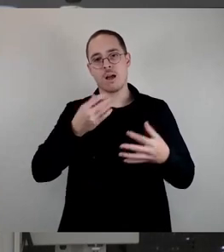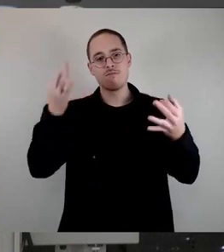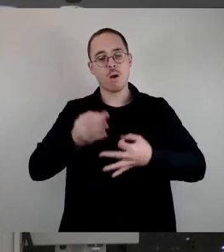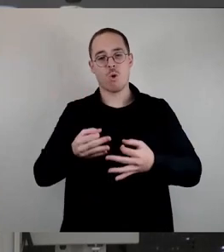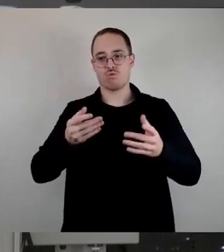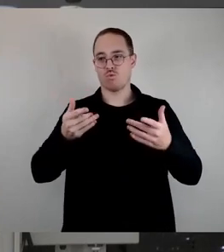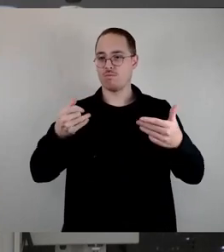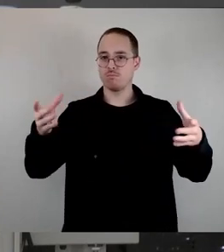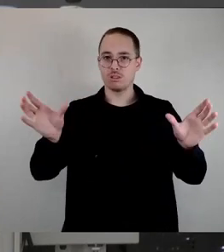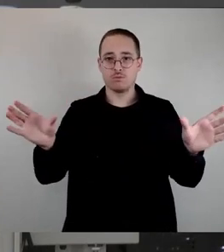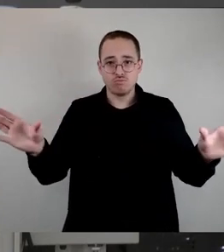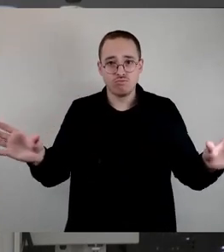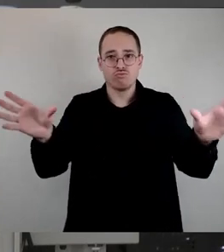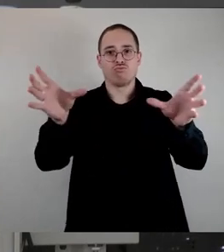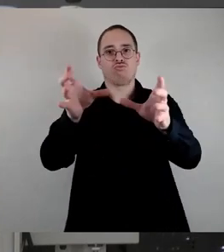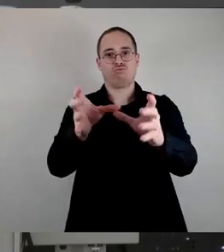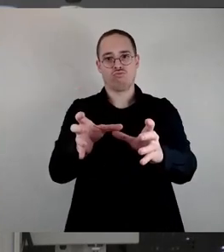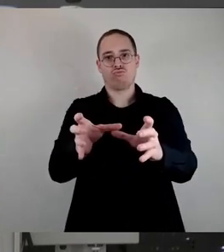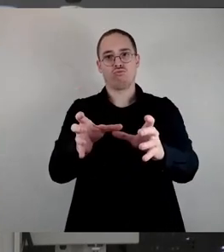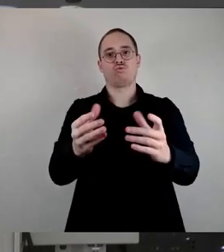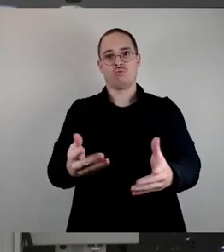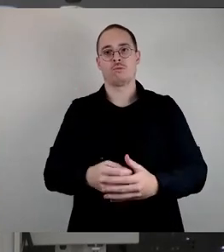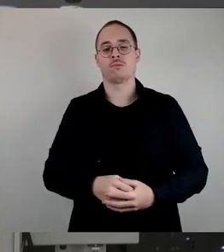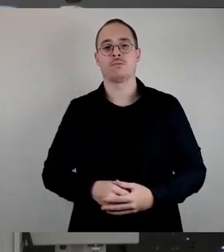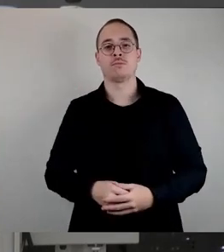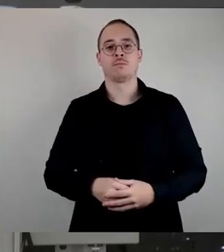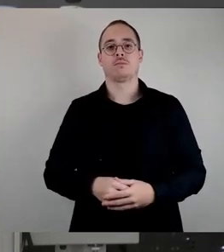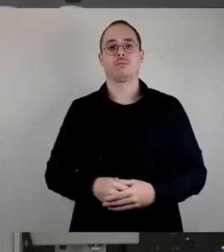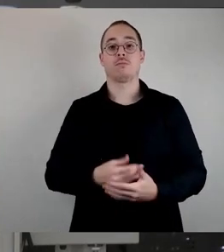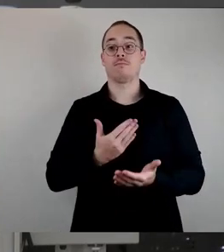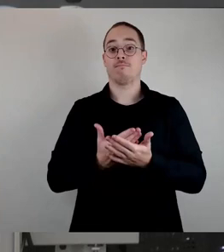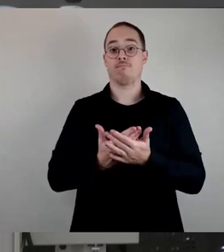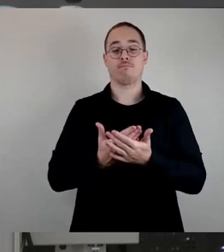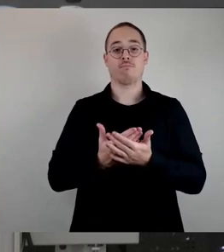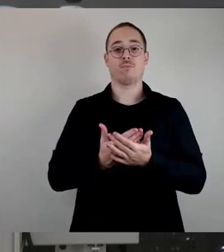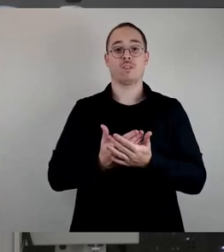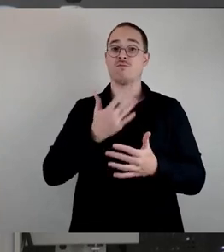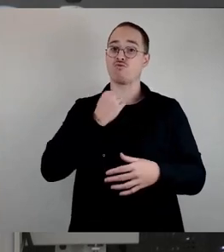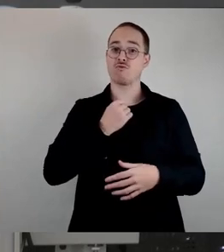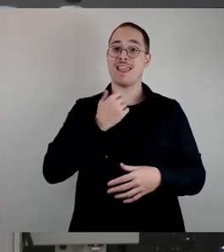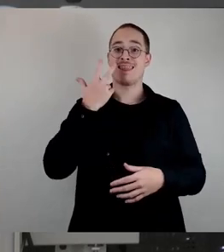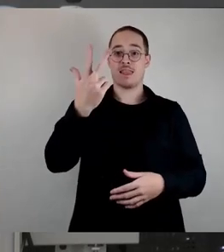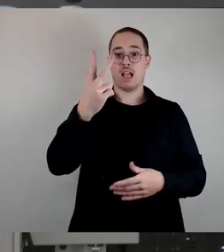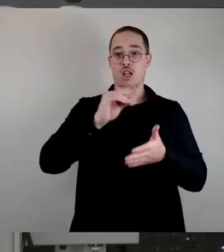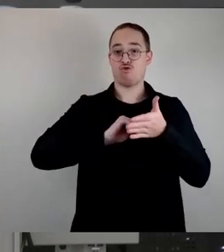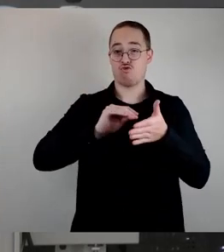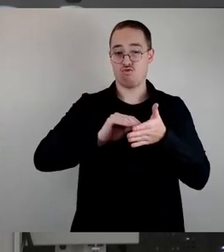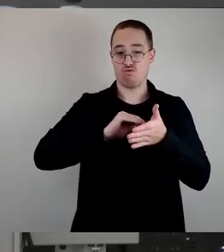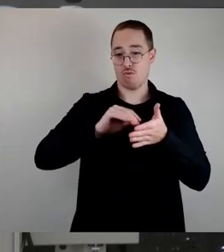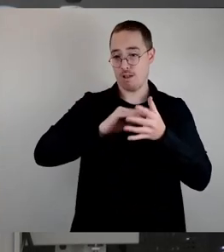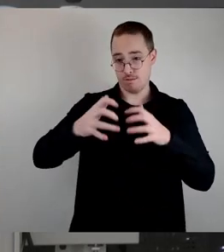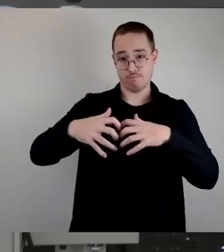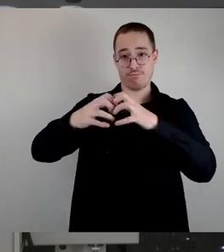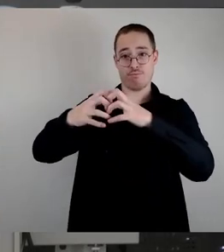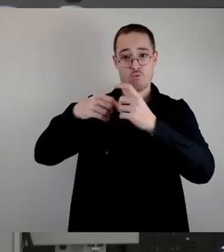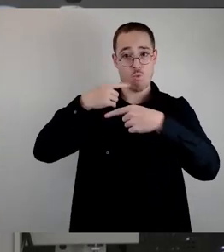Kultusminister, sollen ja drei Schulen nach dem Vorbild der Unischule entwickelt werden. Ich finde,